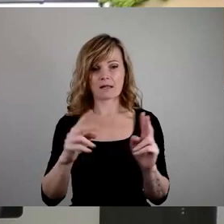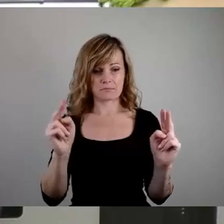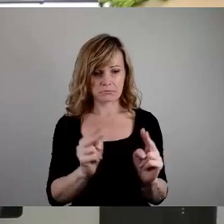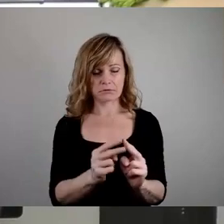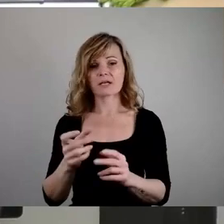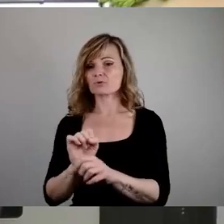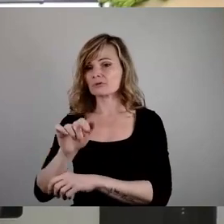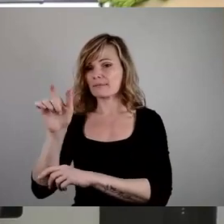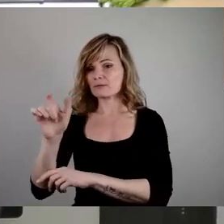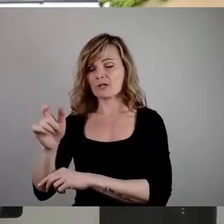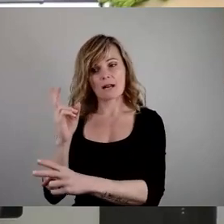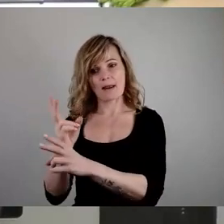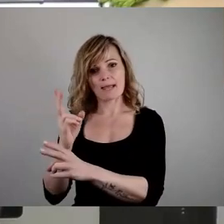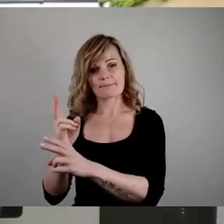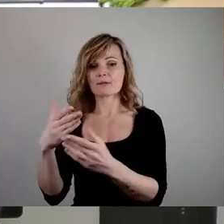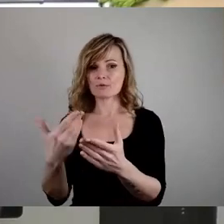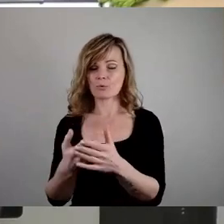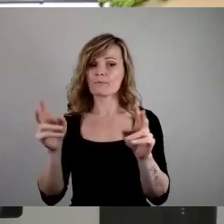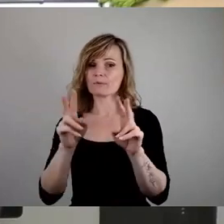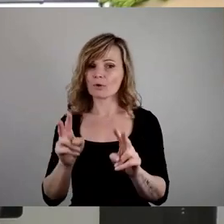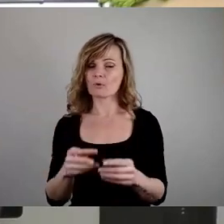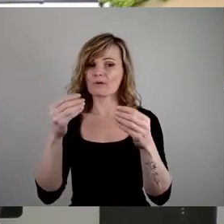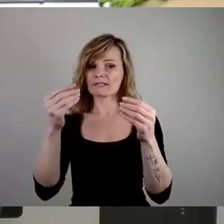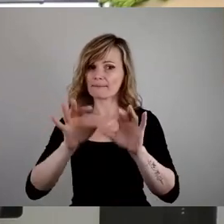Betreuung weiter verbessert werden kann in Zukunft.